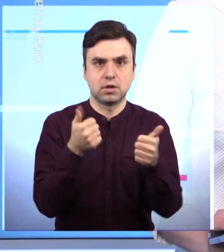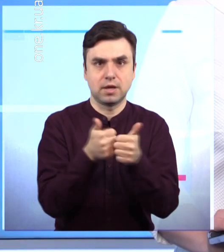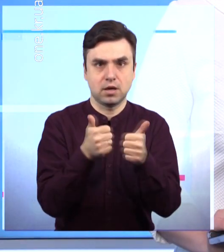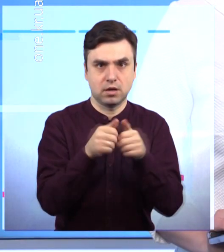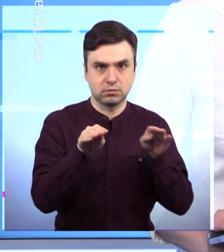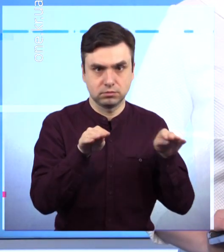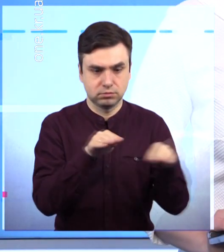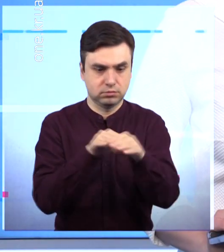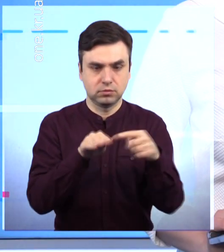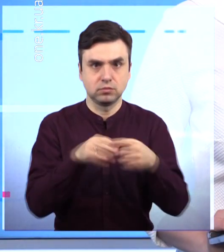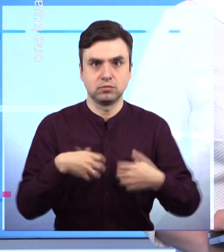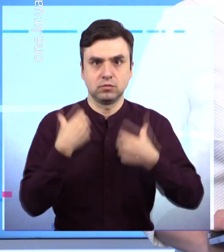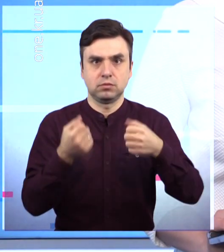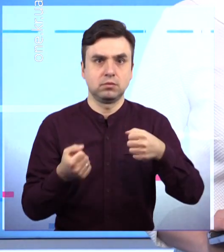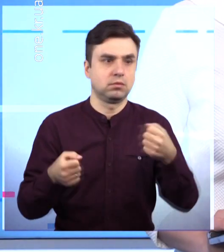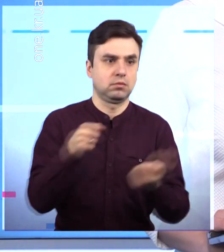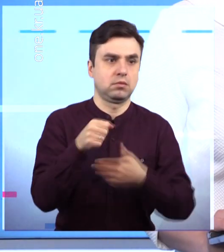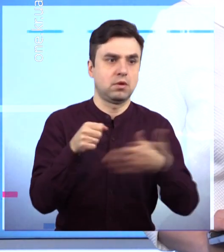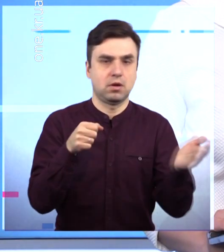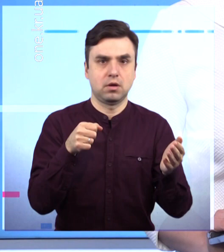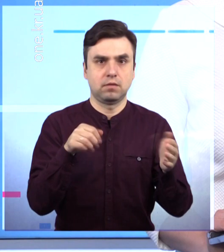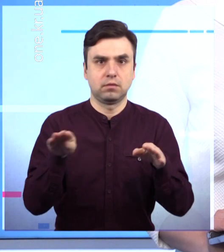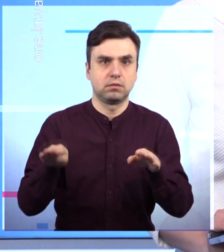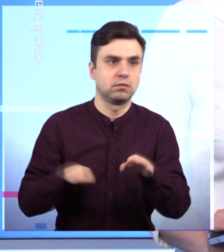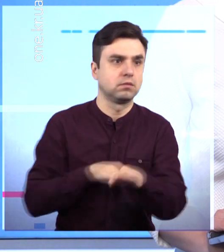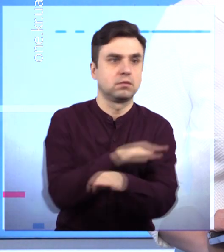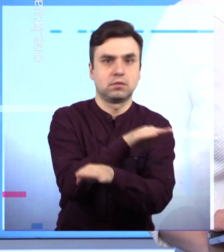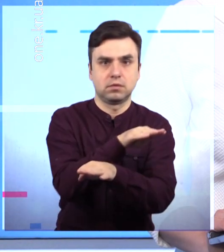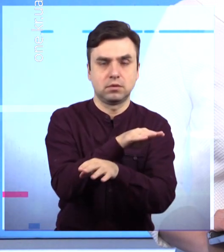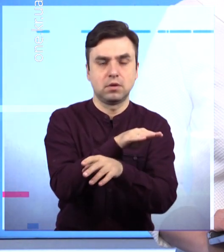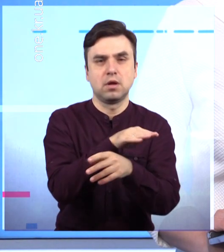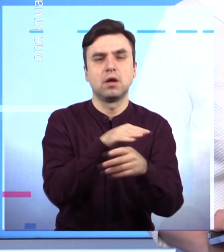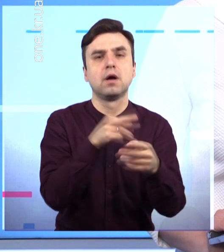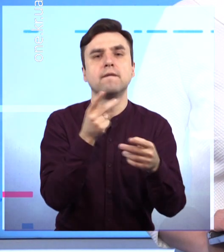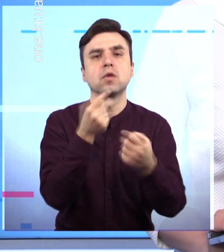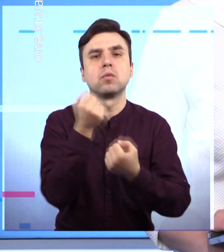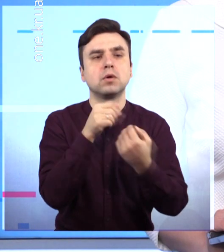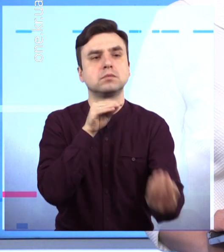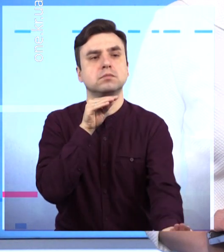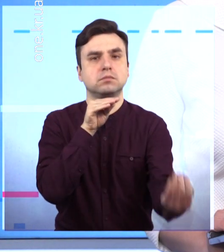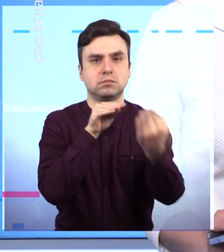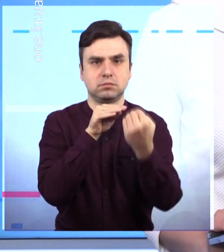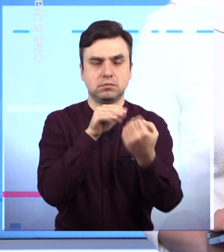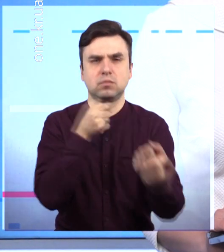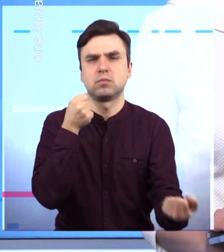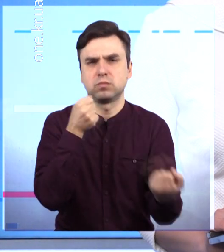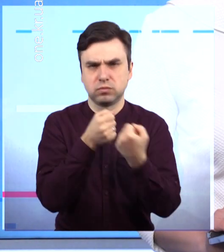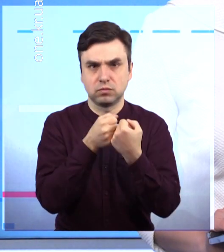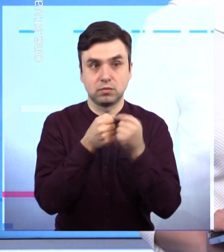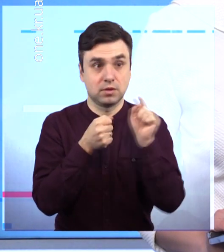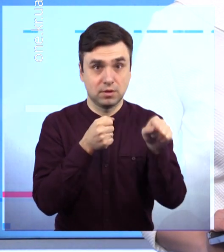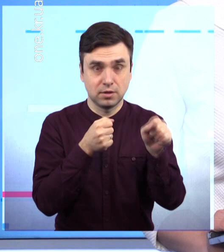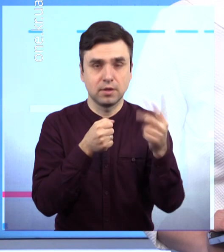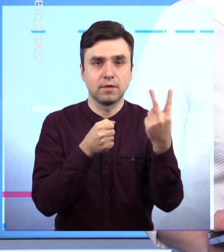І ще й одне ДТП спостраждали. Ми 6 березня у Довгинцевському районі в дорожньо-транспортну пригоду потрапили два легковика –